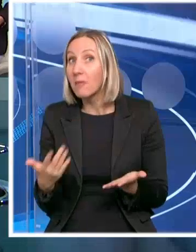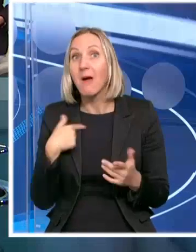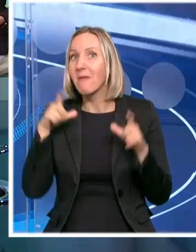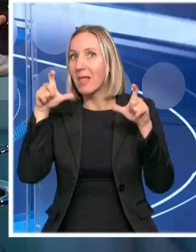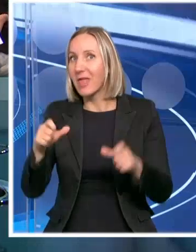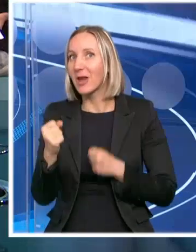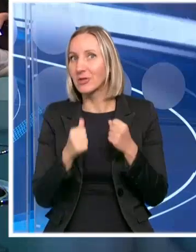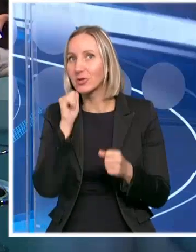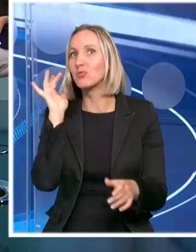Hvala. Hvala vam.